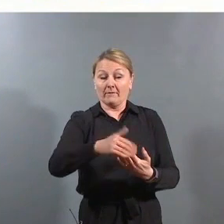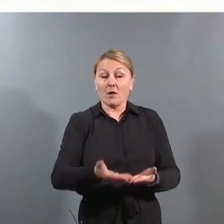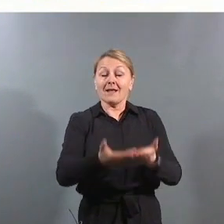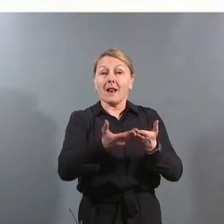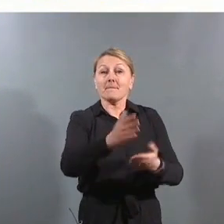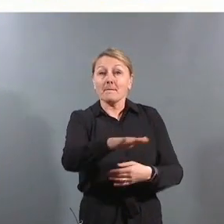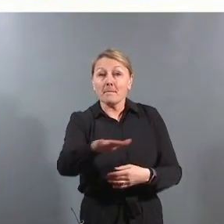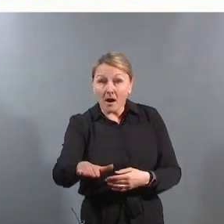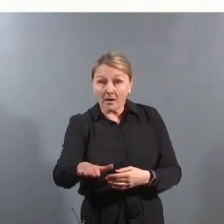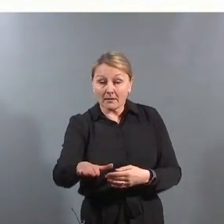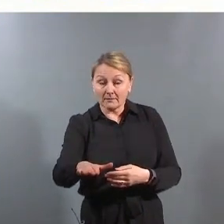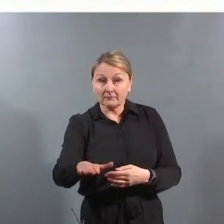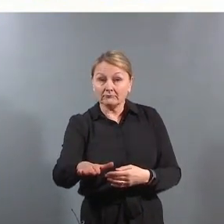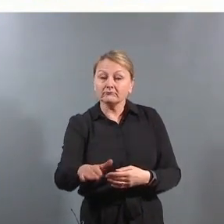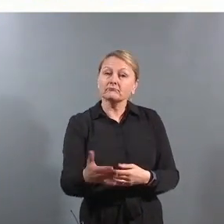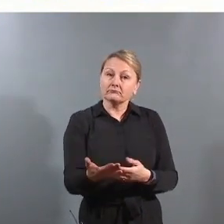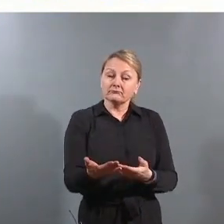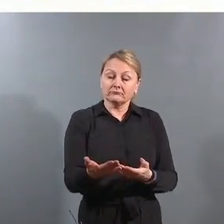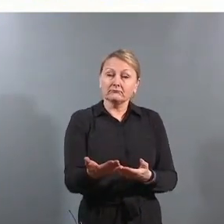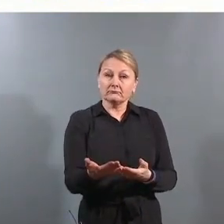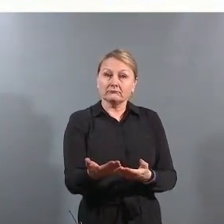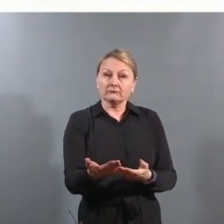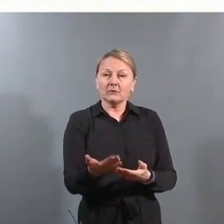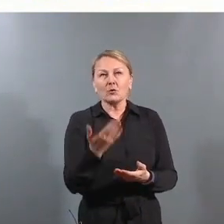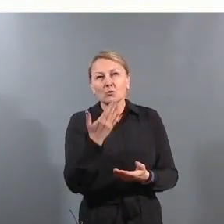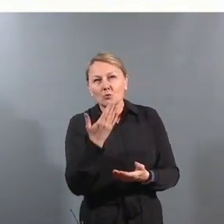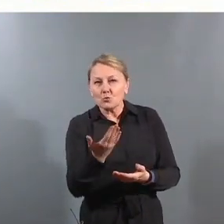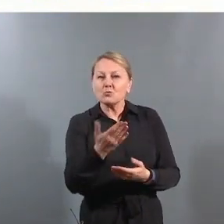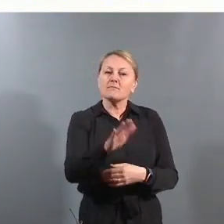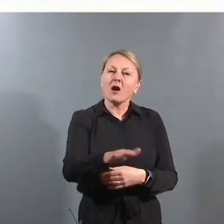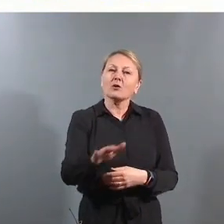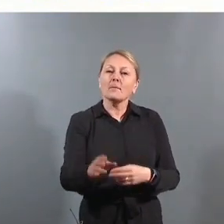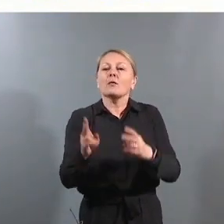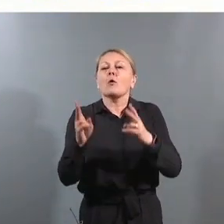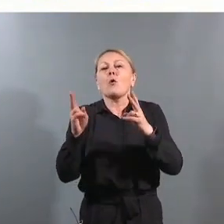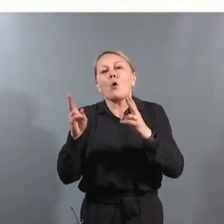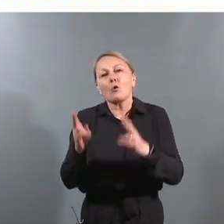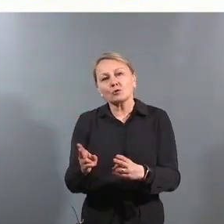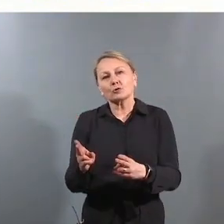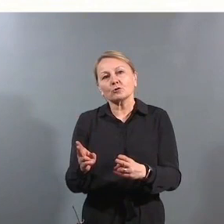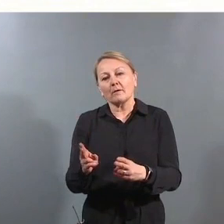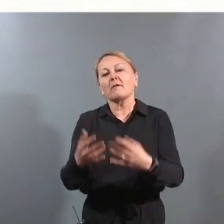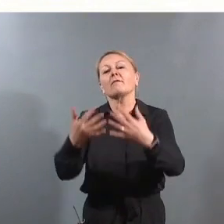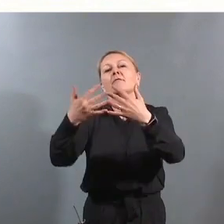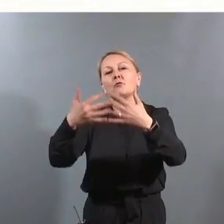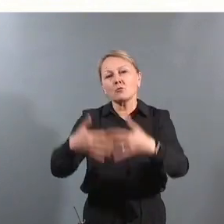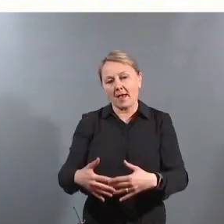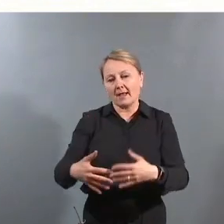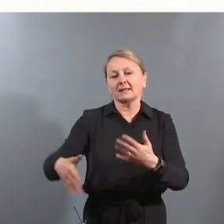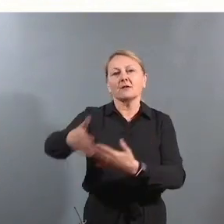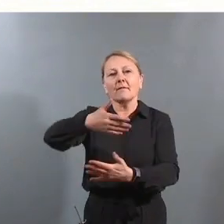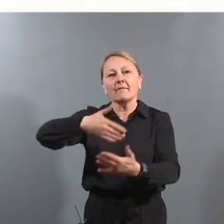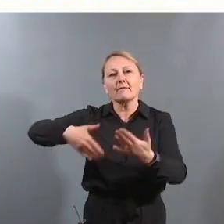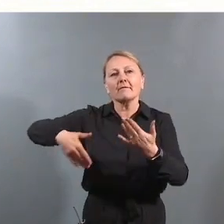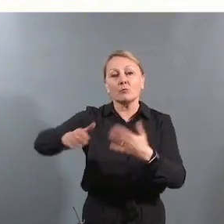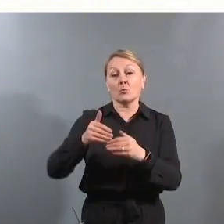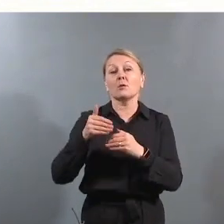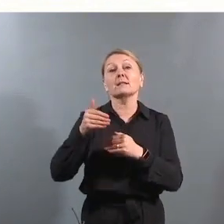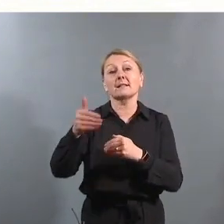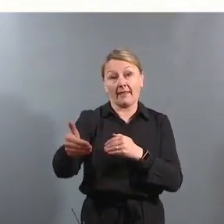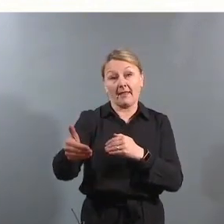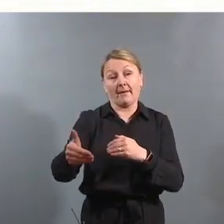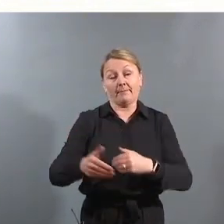hjelpe barn til å få et godt eller en god barndom, men også for å kunne fungere i et samfunn senere.